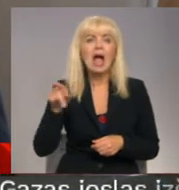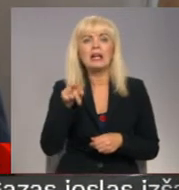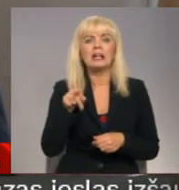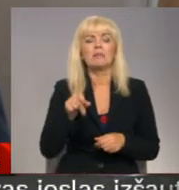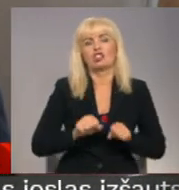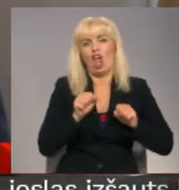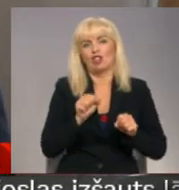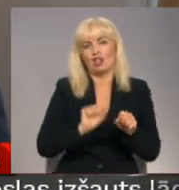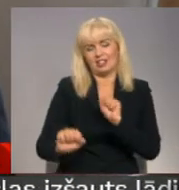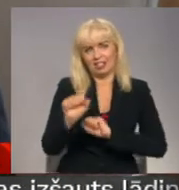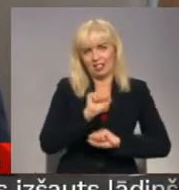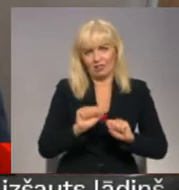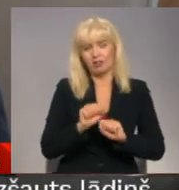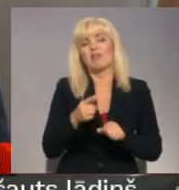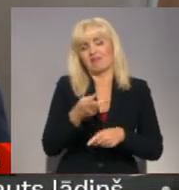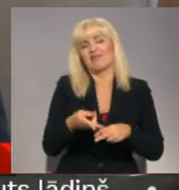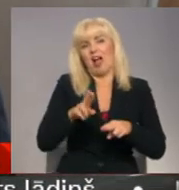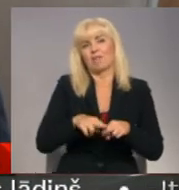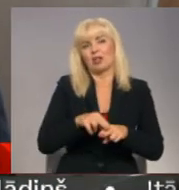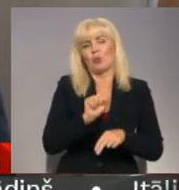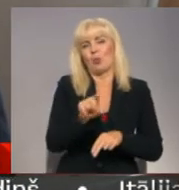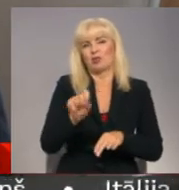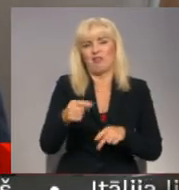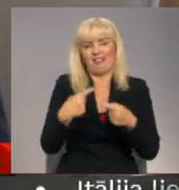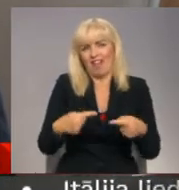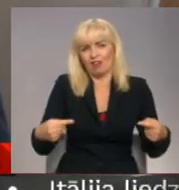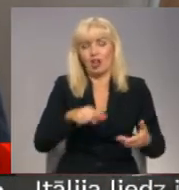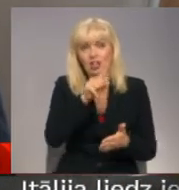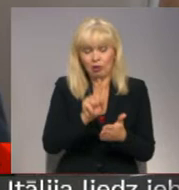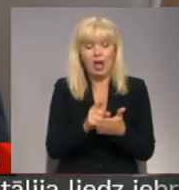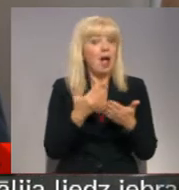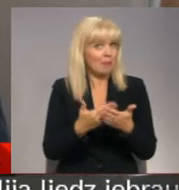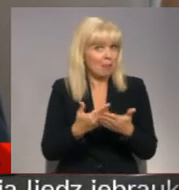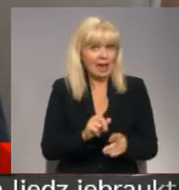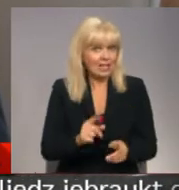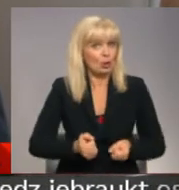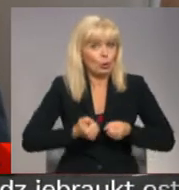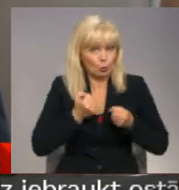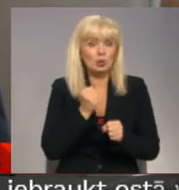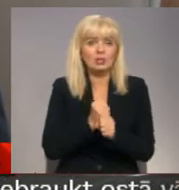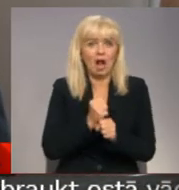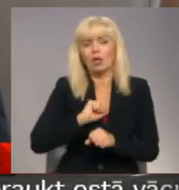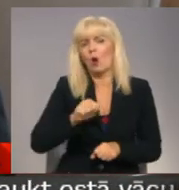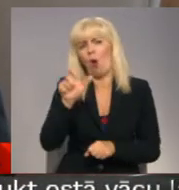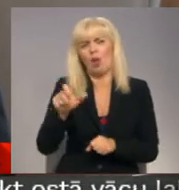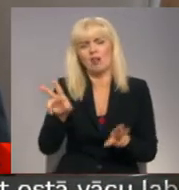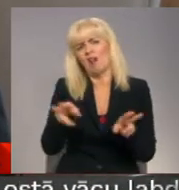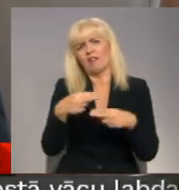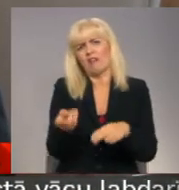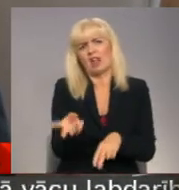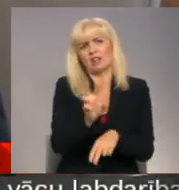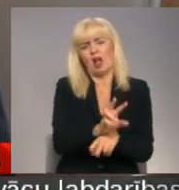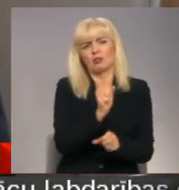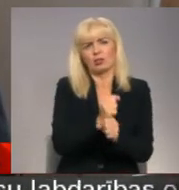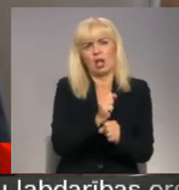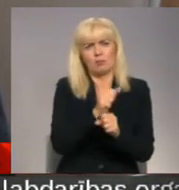izvairīties un tāpēc uzdot ar šādus jautājumus. Bet, ja ir grūti strādāt, kolēģi nevajag nākt uz to darbu, kur